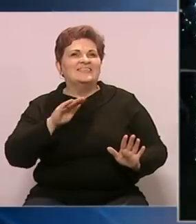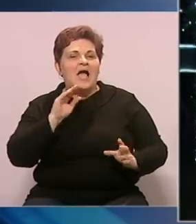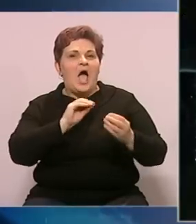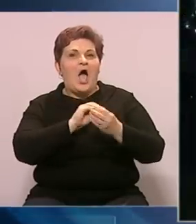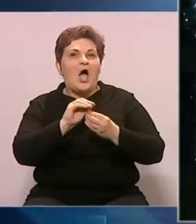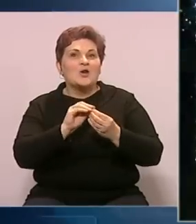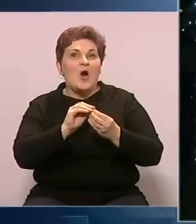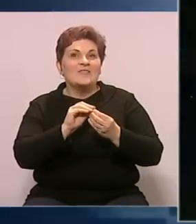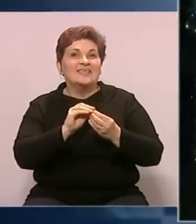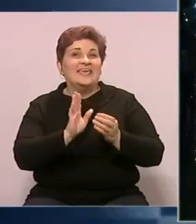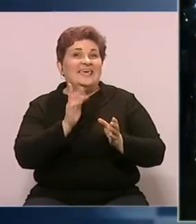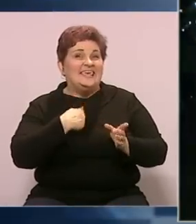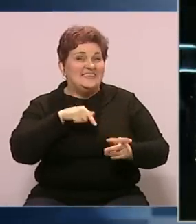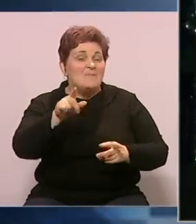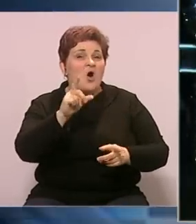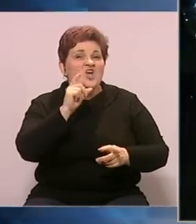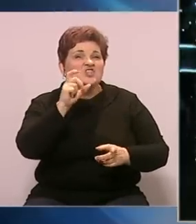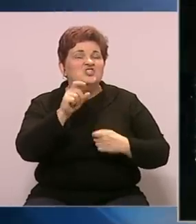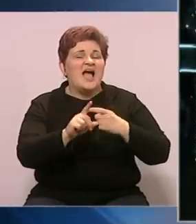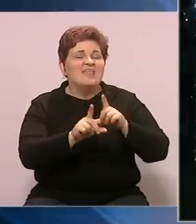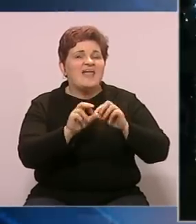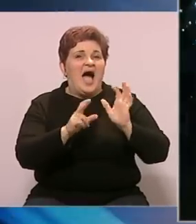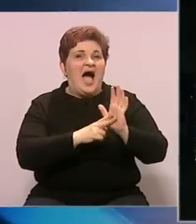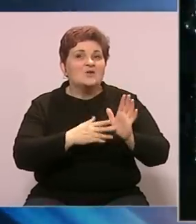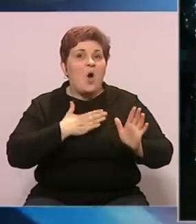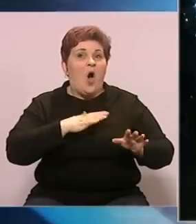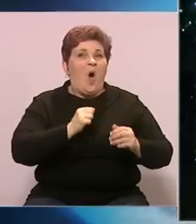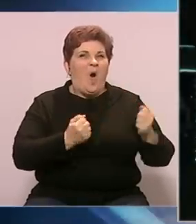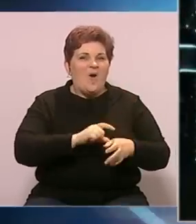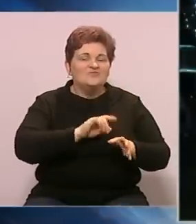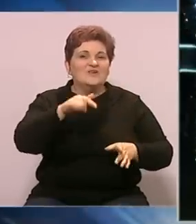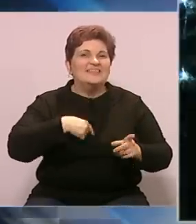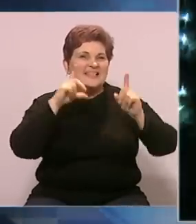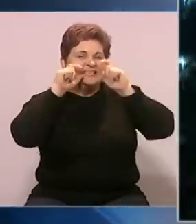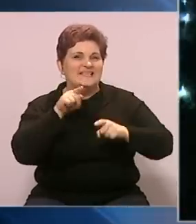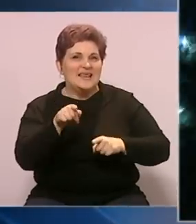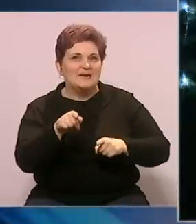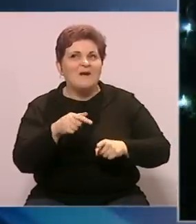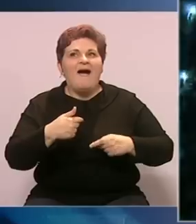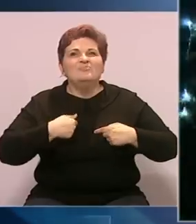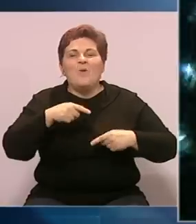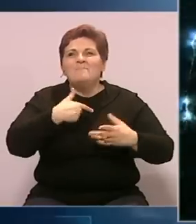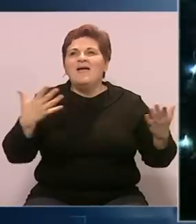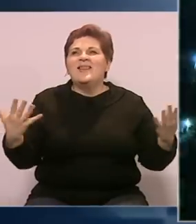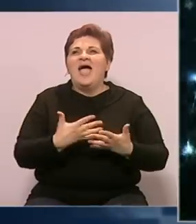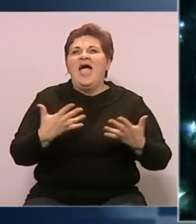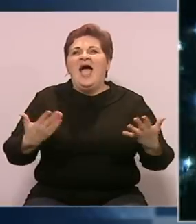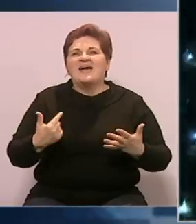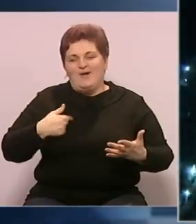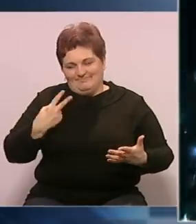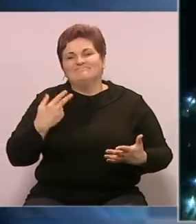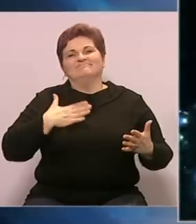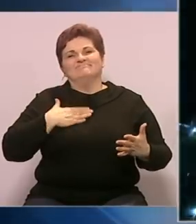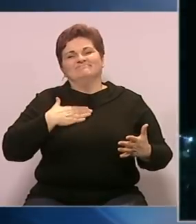roditeljima idemo kućika Danke, hoću da me odvedeš tamo, da me slikaš. Eto, to mi je baš neka satisfakcija